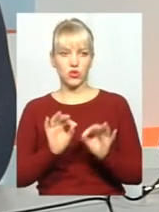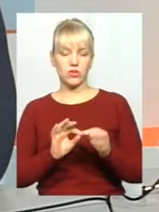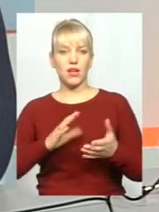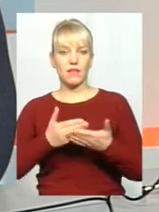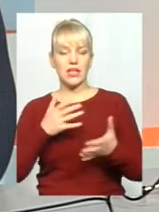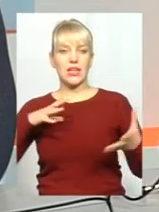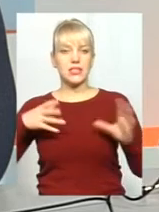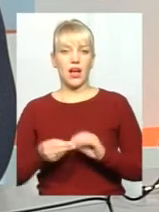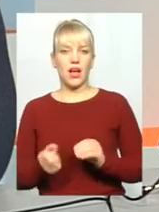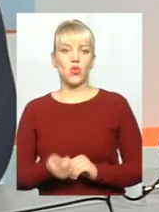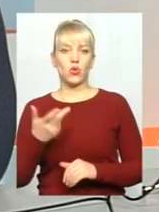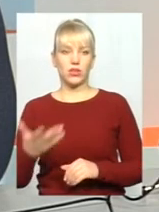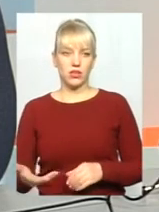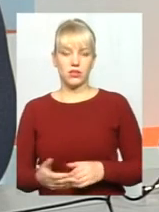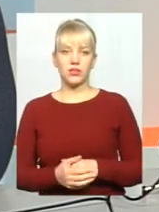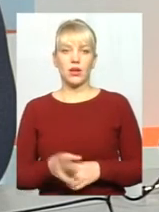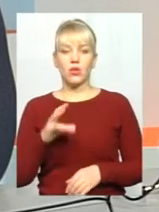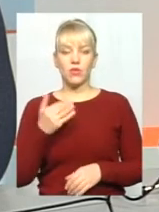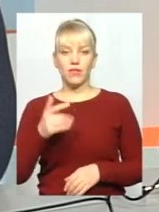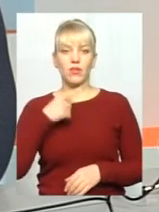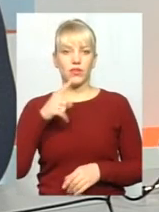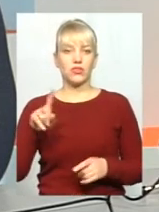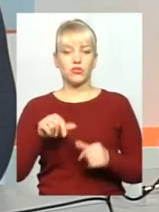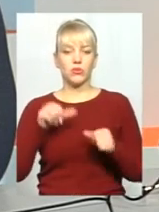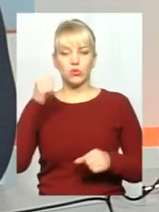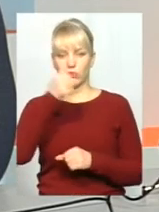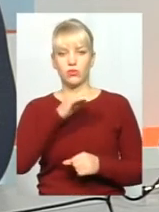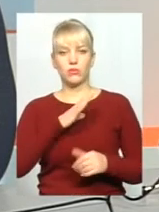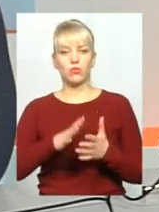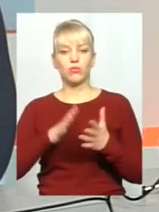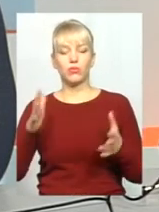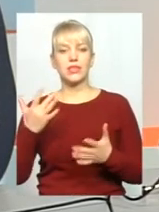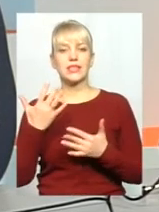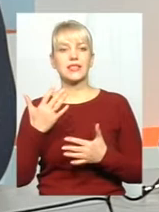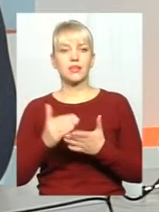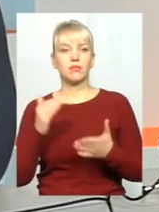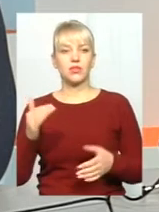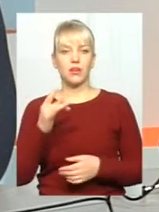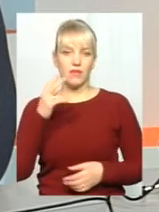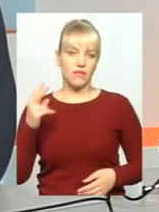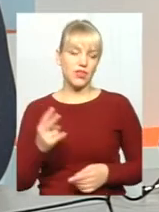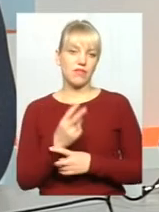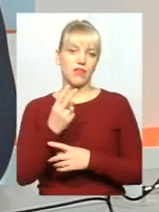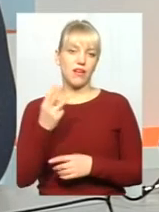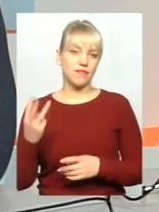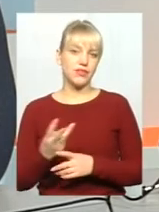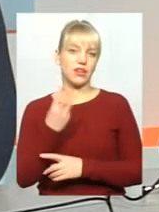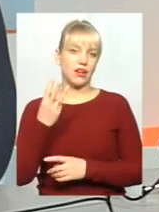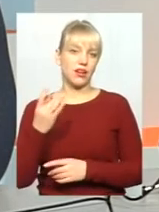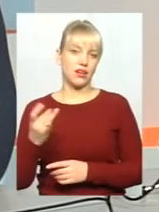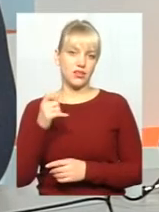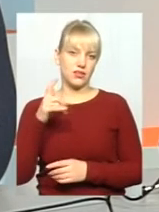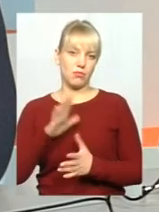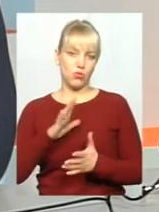загальної кількості. Ну, а ви говорили, минулого року було більше. Наскільки там приблизно? Ну,-3 рази більше. 2-3 рази більше. Тобто,